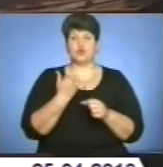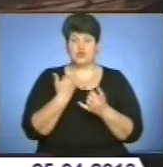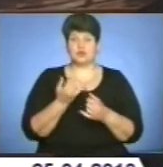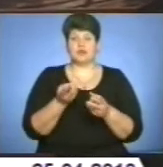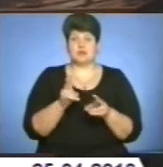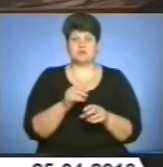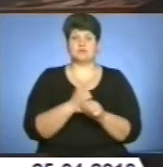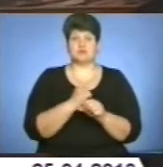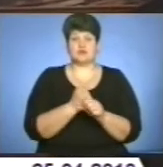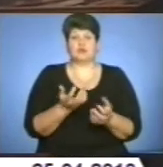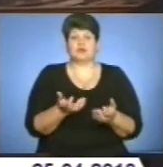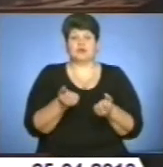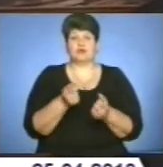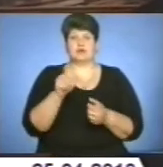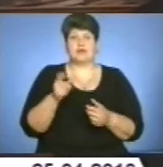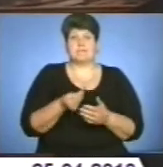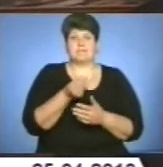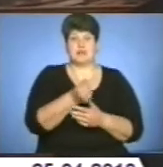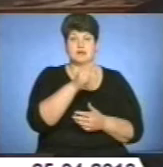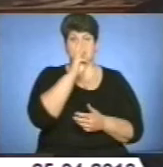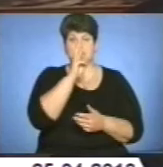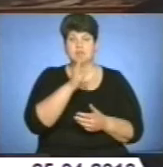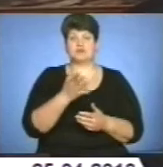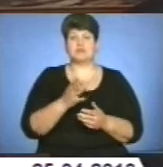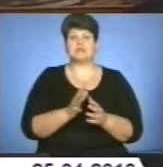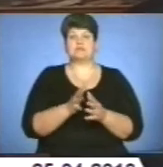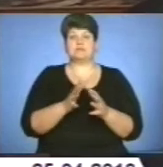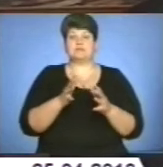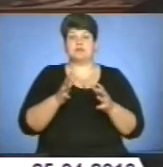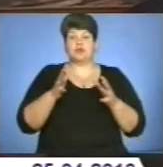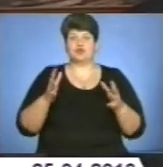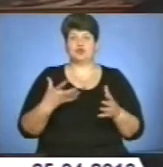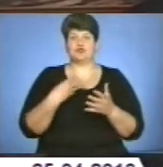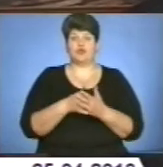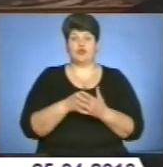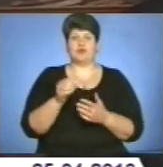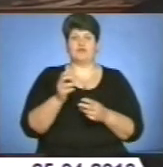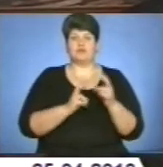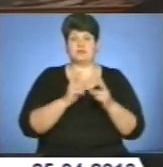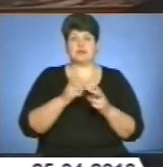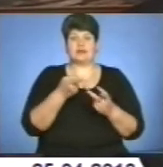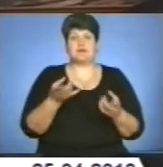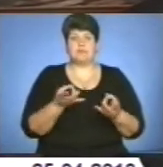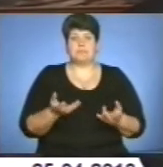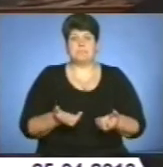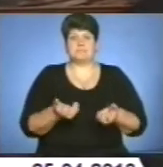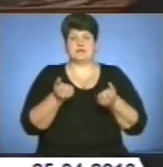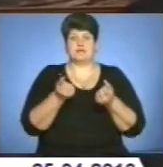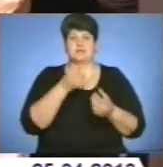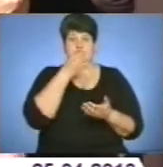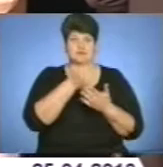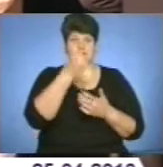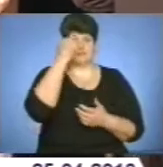які отримують людей, які плачують заробітну плату, які збільшують своє родництво, використовують якісь нові методи. Їх треба в першу чергу підтримувати і говорити им слава подяки.